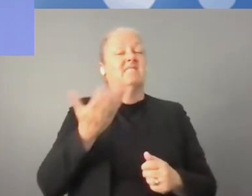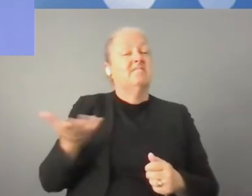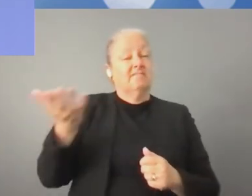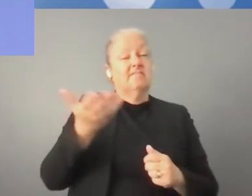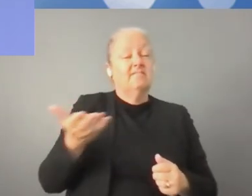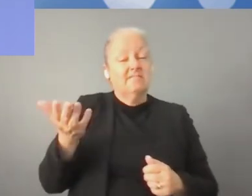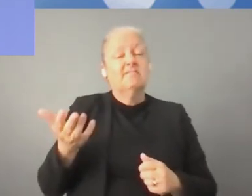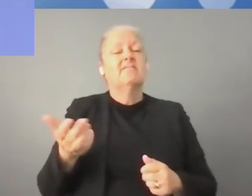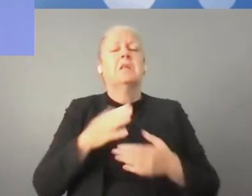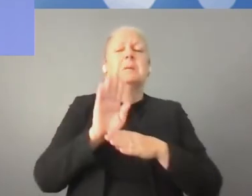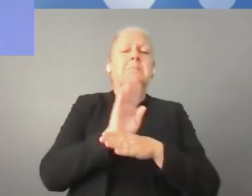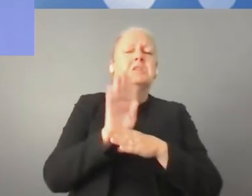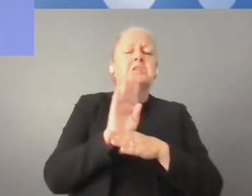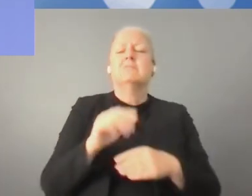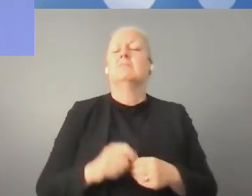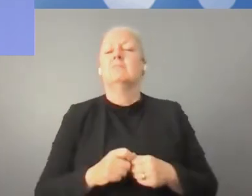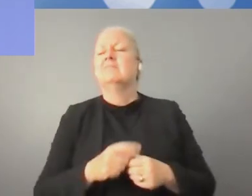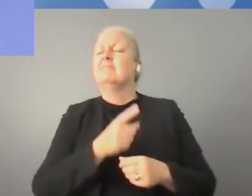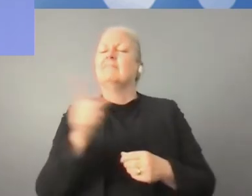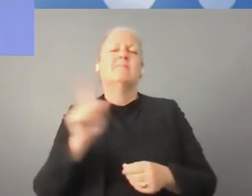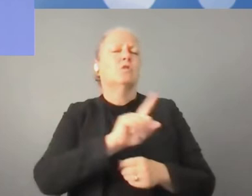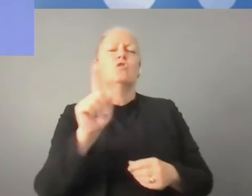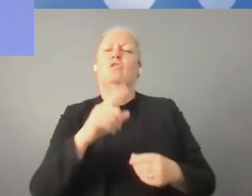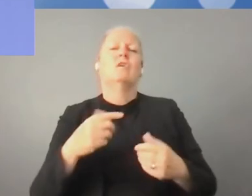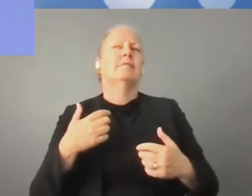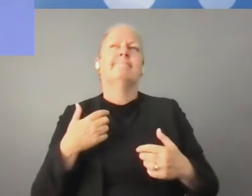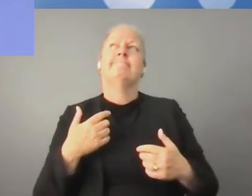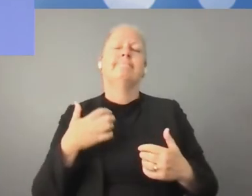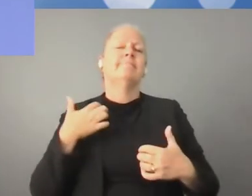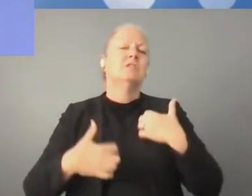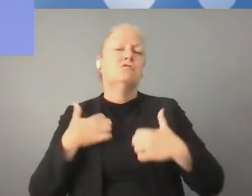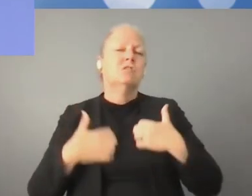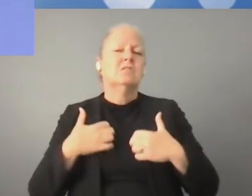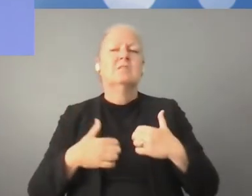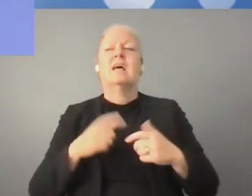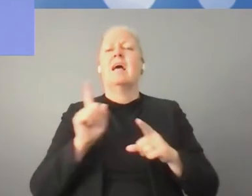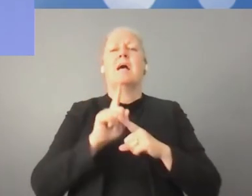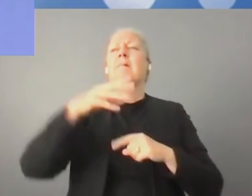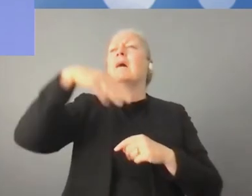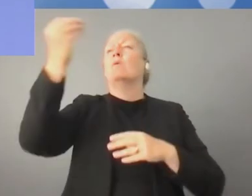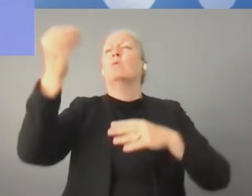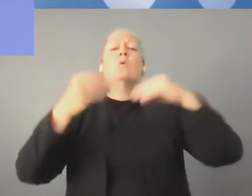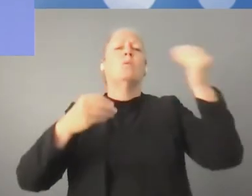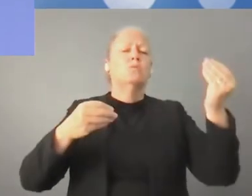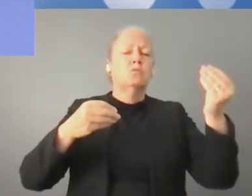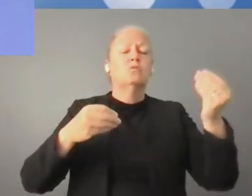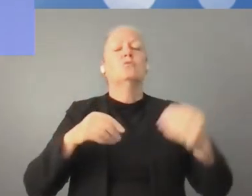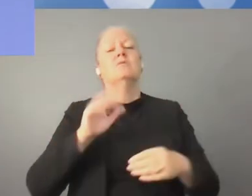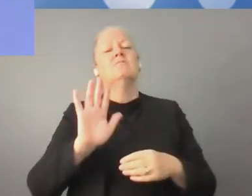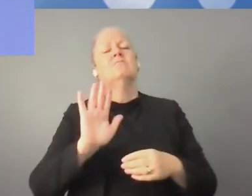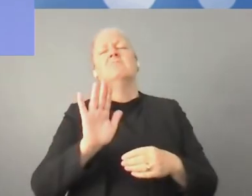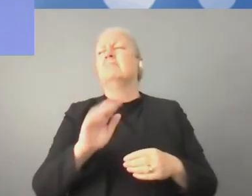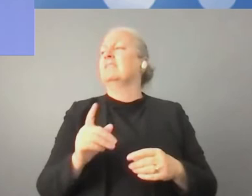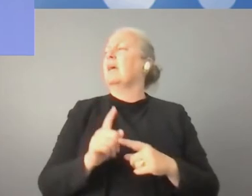mówię po rozmowie z przedstawicielami sektora ICT. Mianowicie firmy te nie są